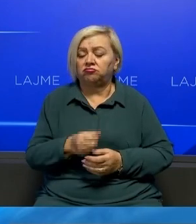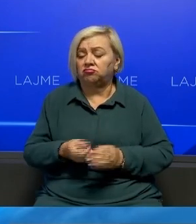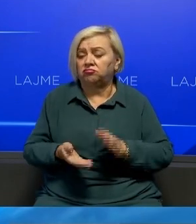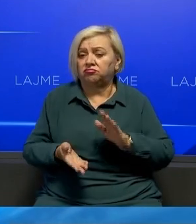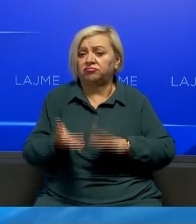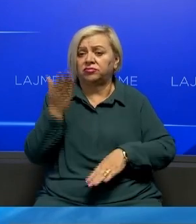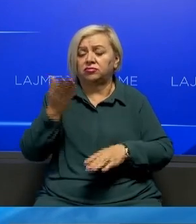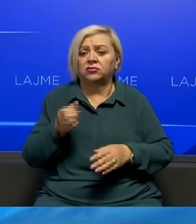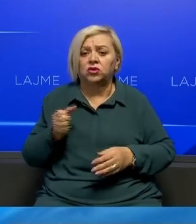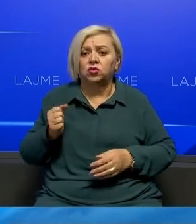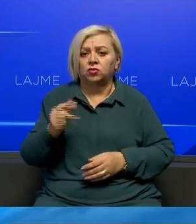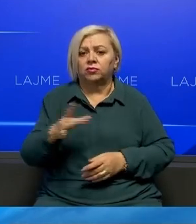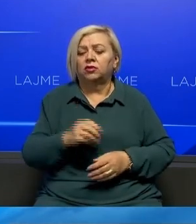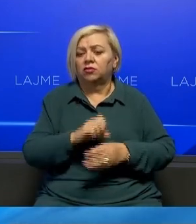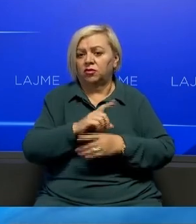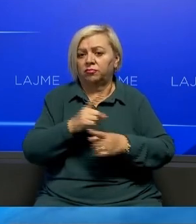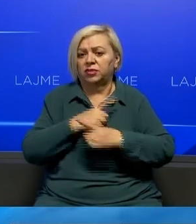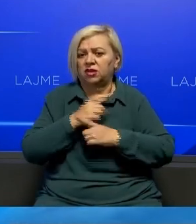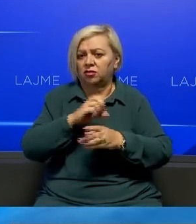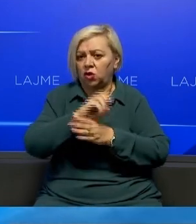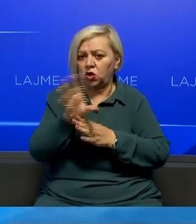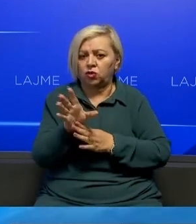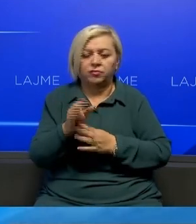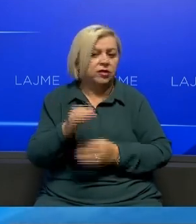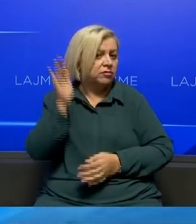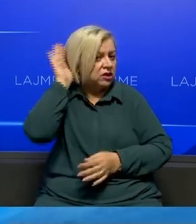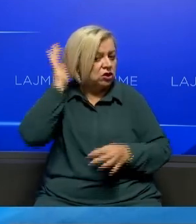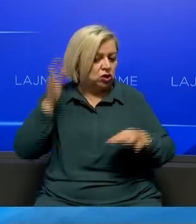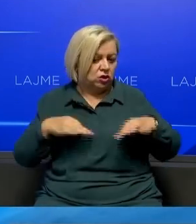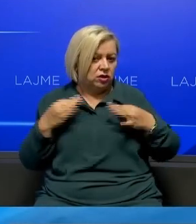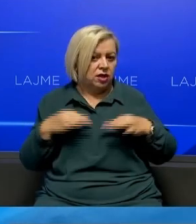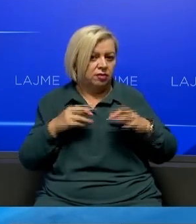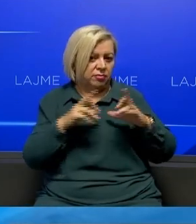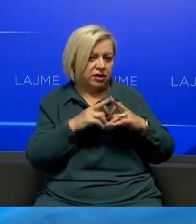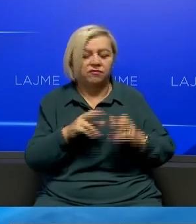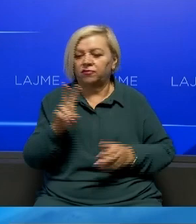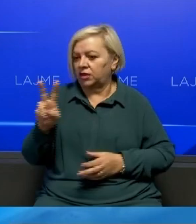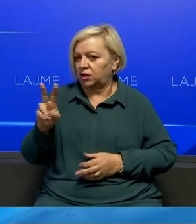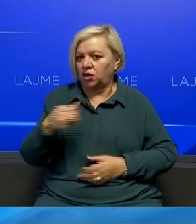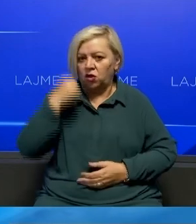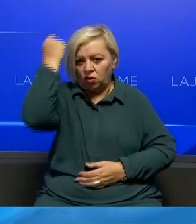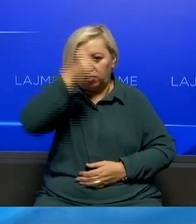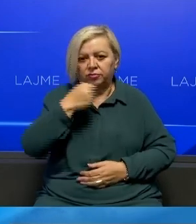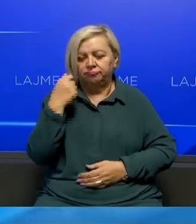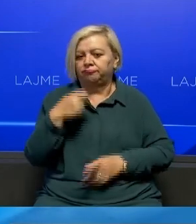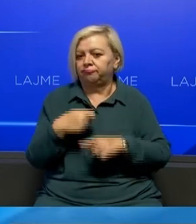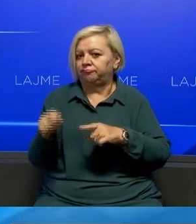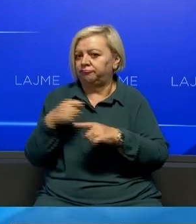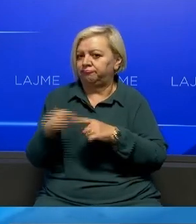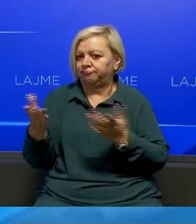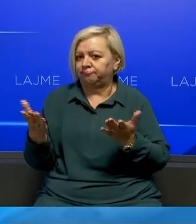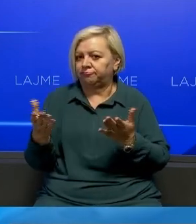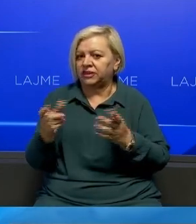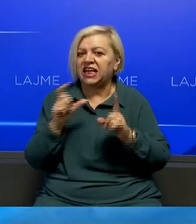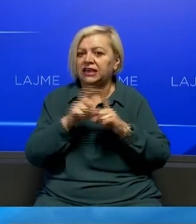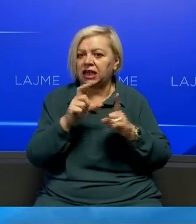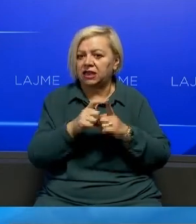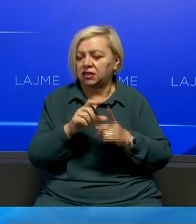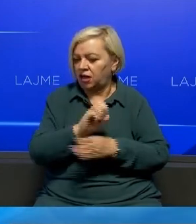Të viktimave nga koronavirusi Ndreza Ministrisë Shëndetsis Arben Vytia Thanë se Kosovëa Po e kalon variantin delta Këtë